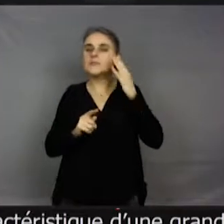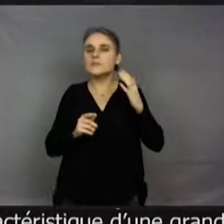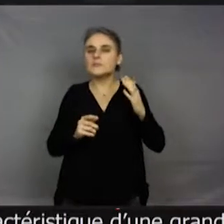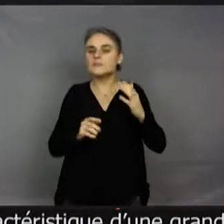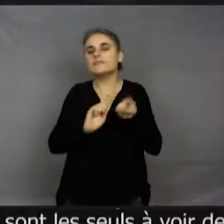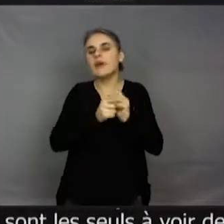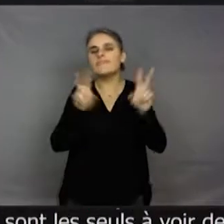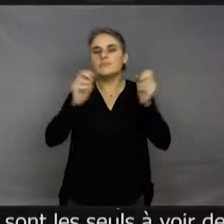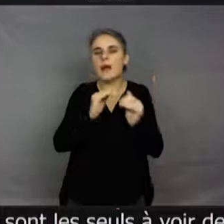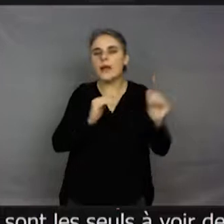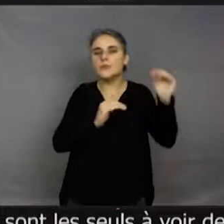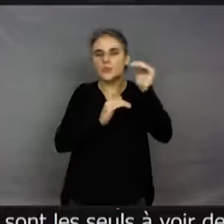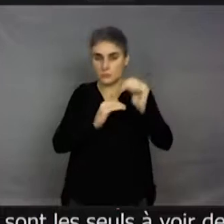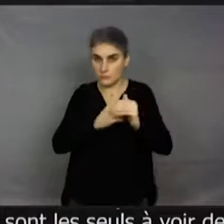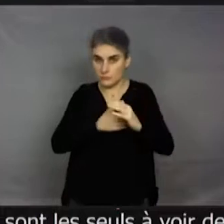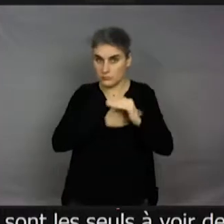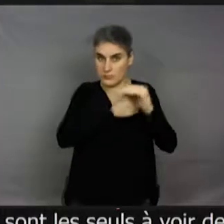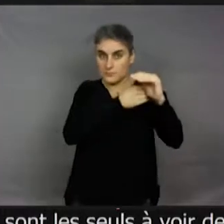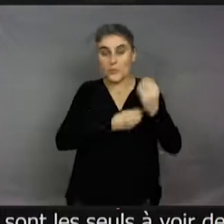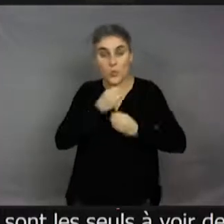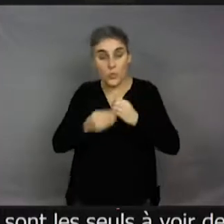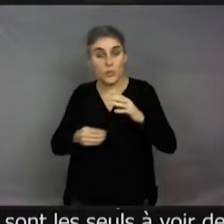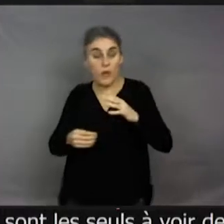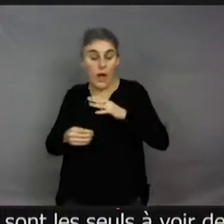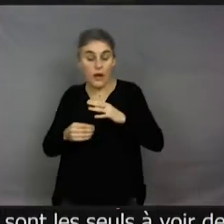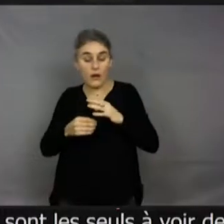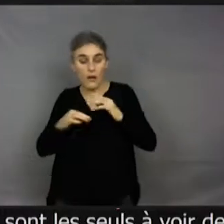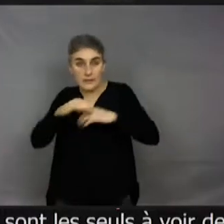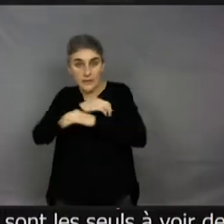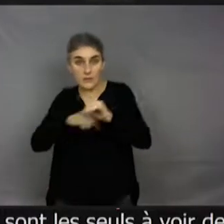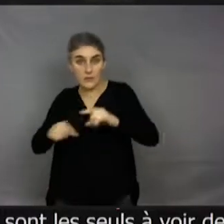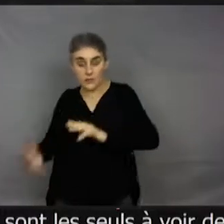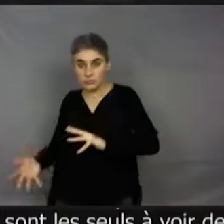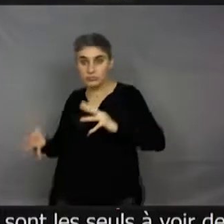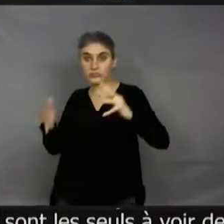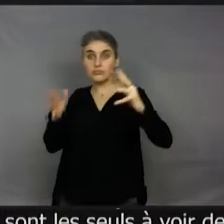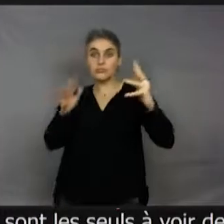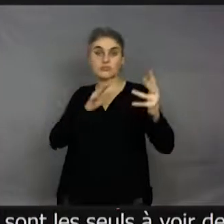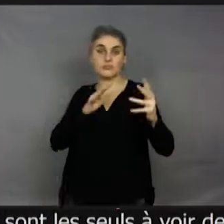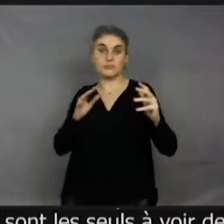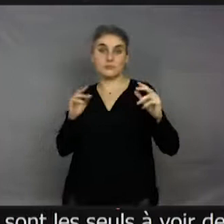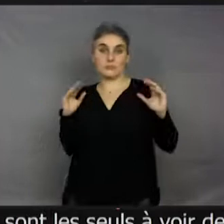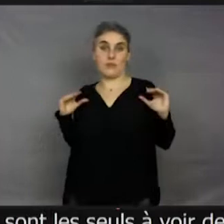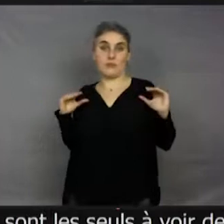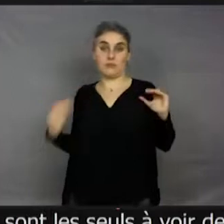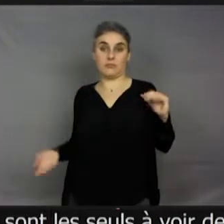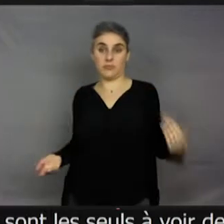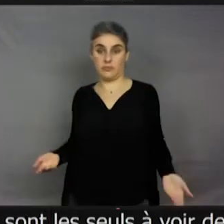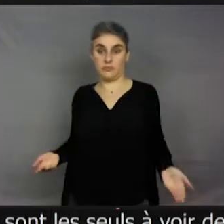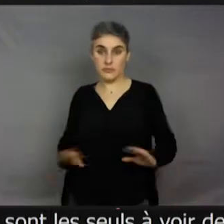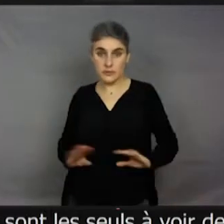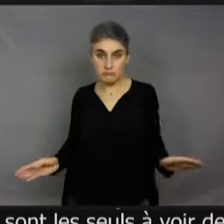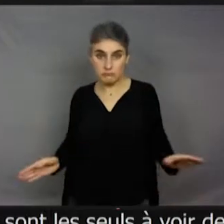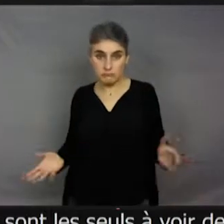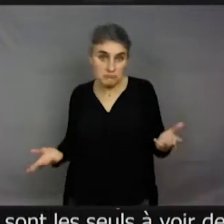insectes qui, au cours de l'évolution, les ont perdus. J'allais dire, les ont reperdus parce que c'est vrai que les ailes sont apparues un jour.